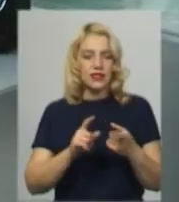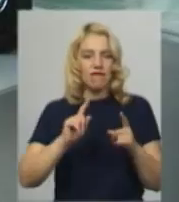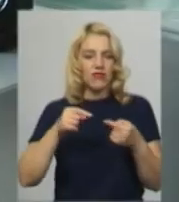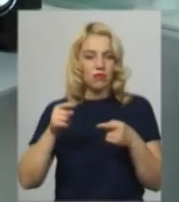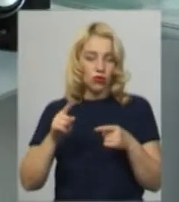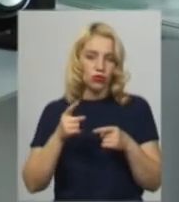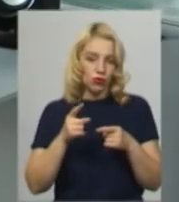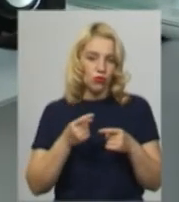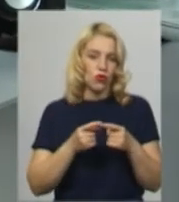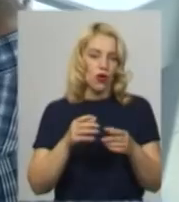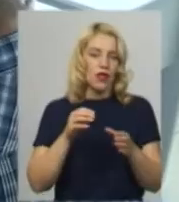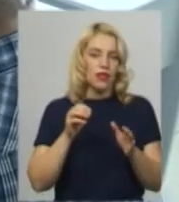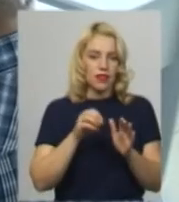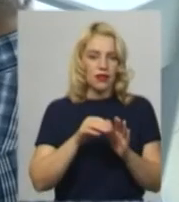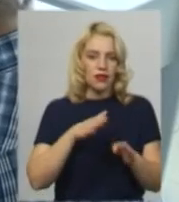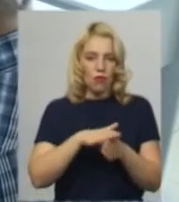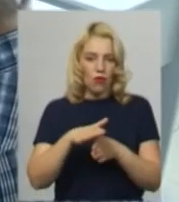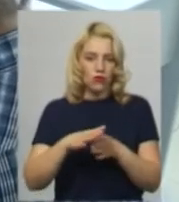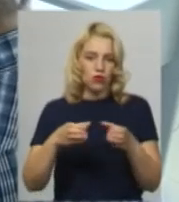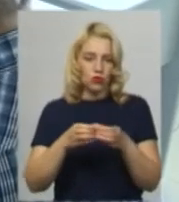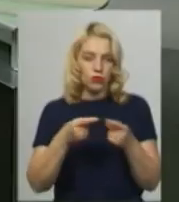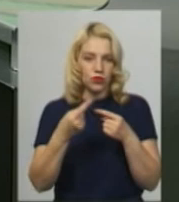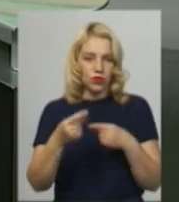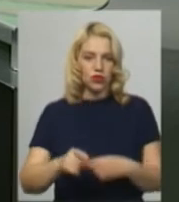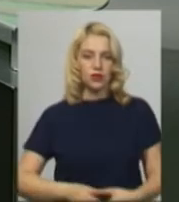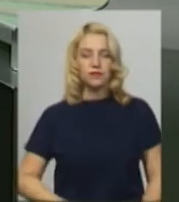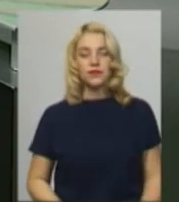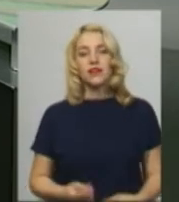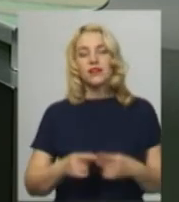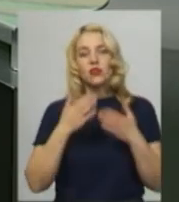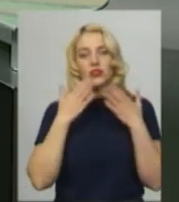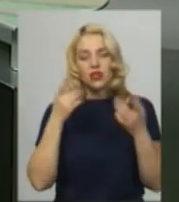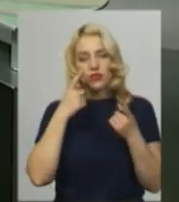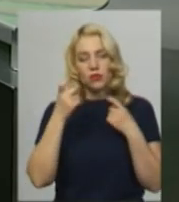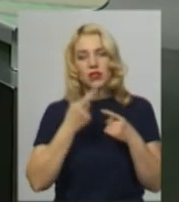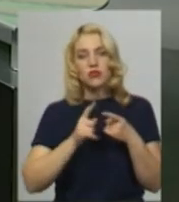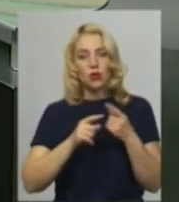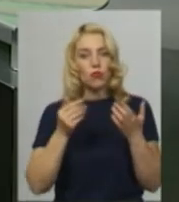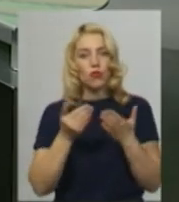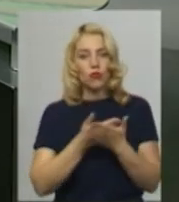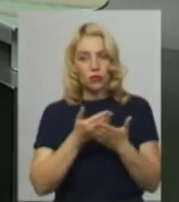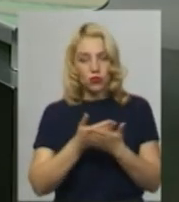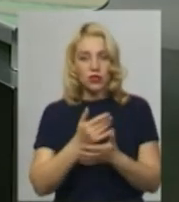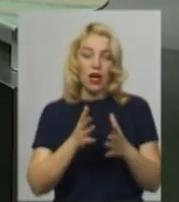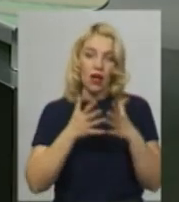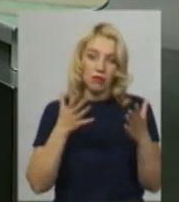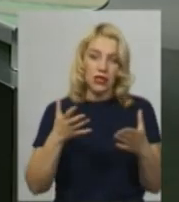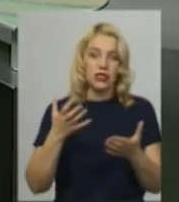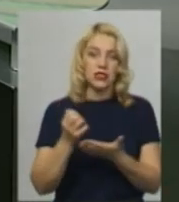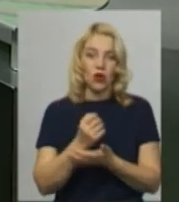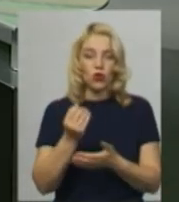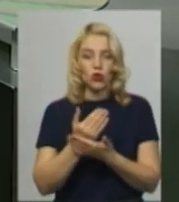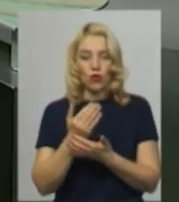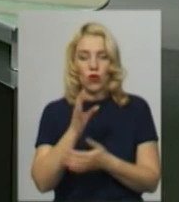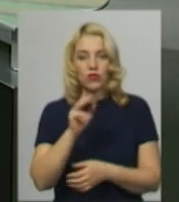Олександр Гришевський. Новини на Суспільному. Хмельницький. Це остання інформація цього випуску. Більше новин знаходьте на нашому